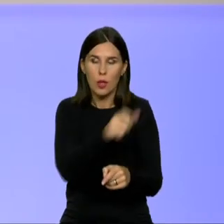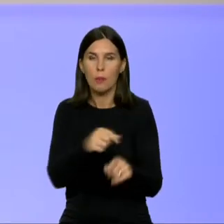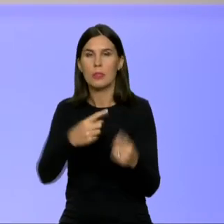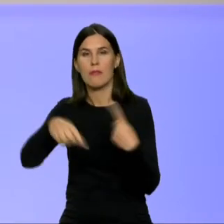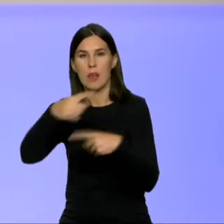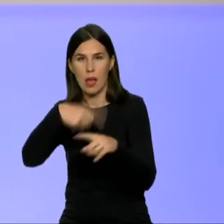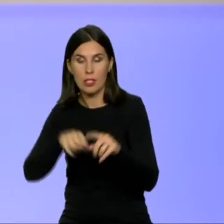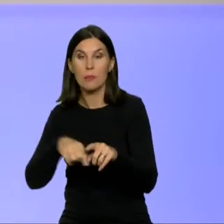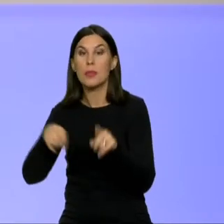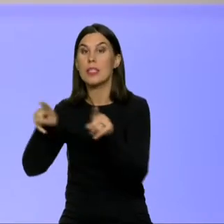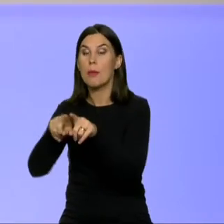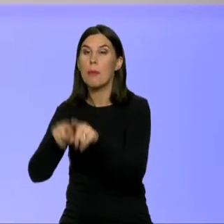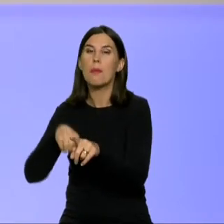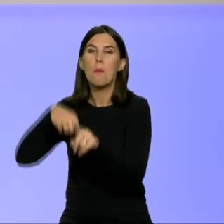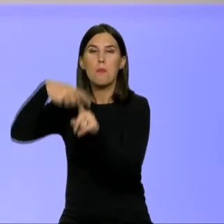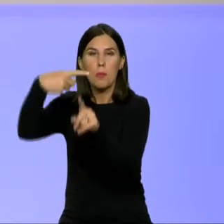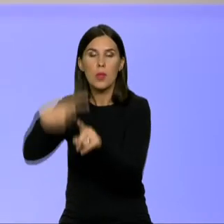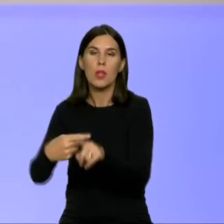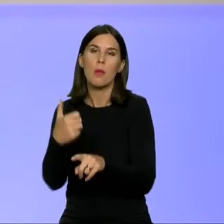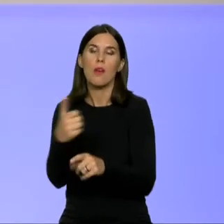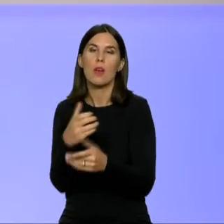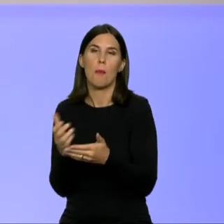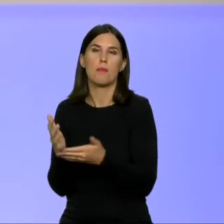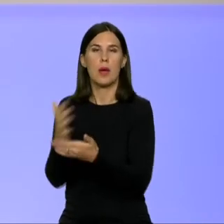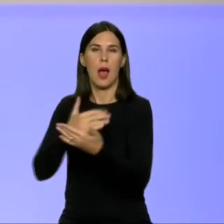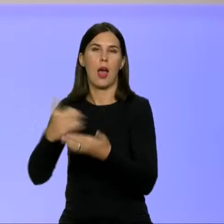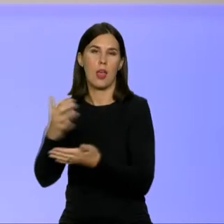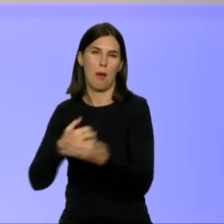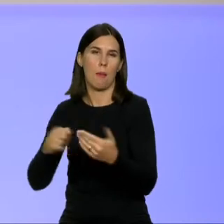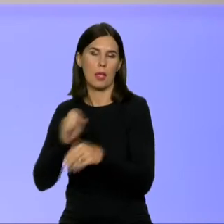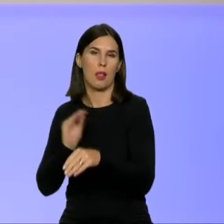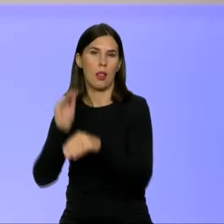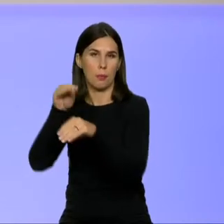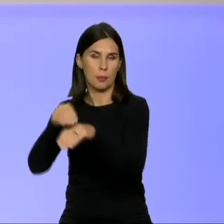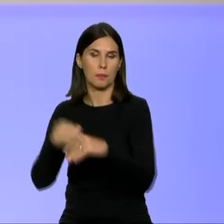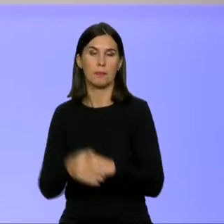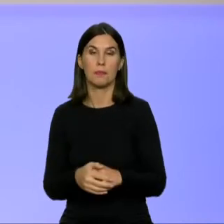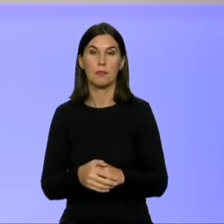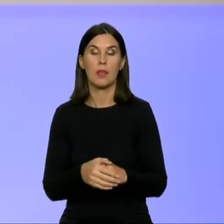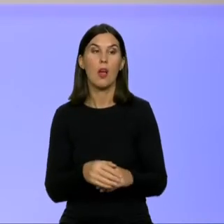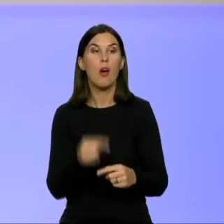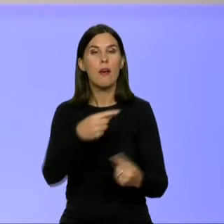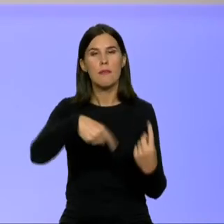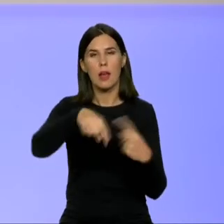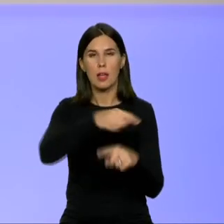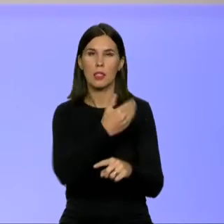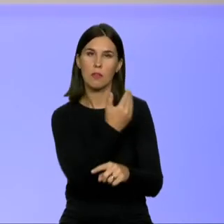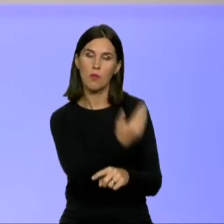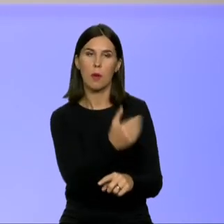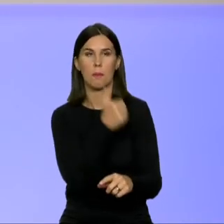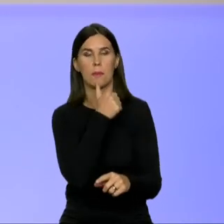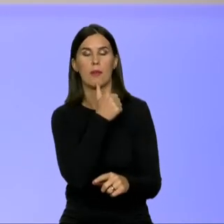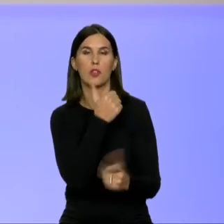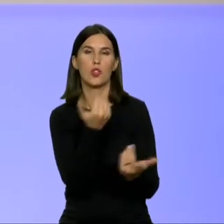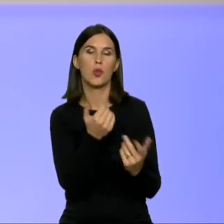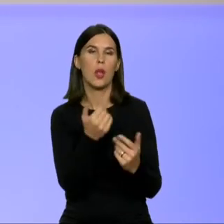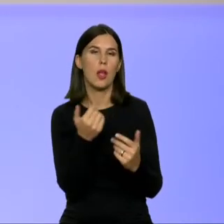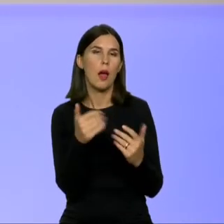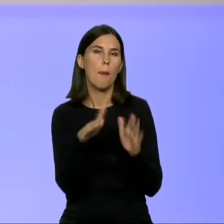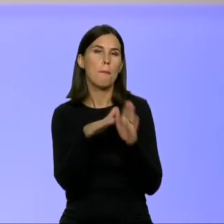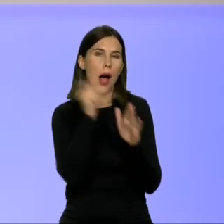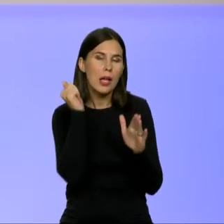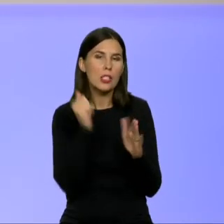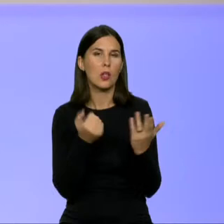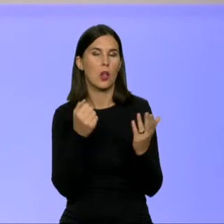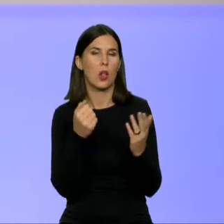papildomai skirti pajamų didinimui. Tai kalbant apie verslą, tai yra mokesčių atidėjimai, lengvatinės paskolos, paramai